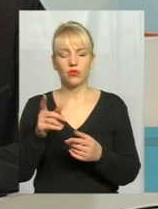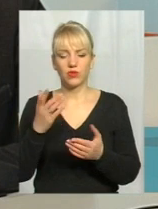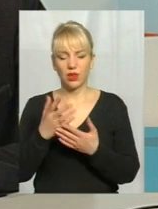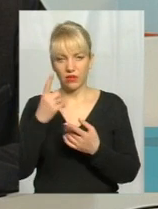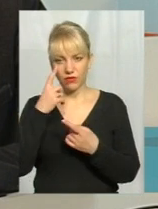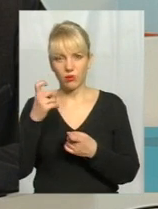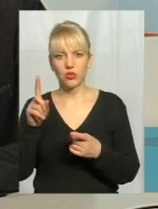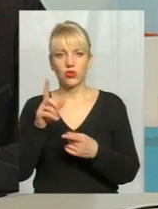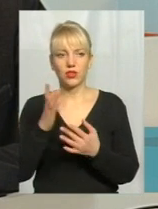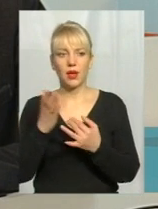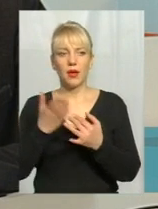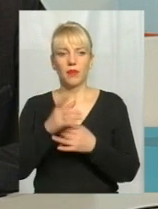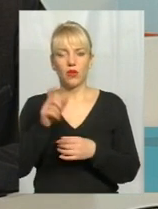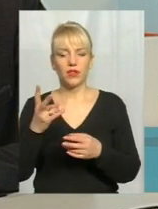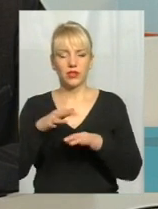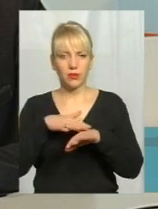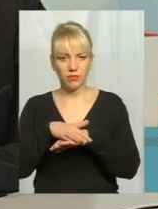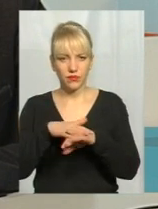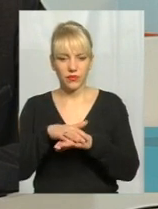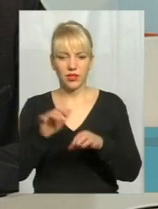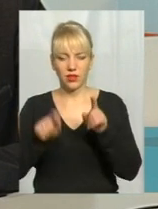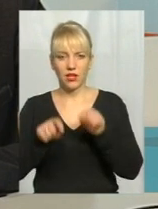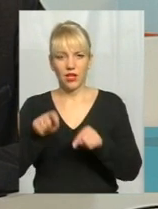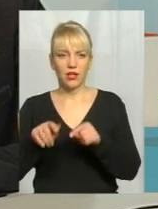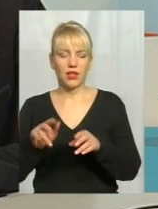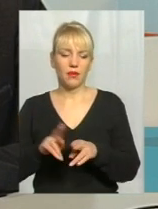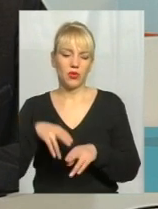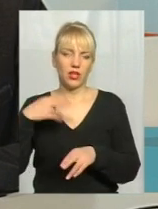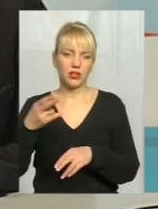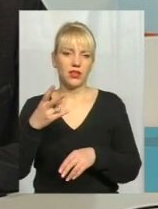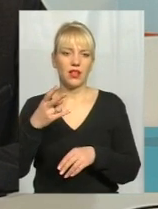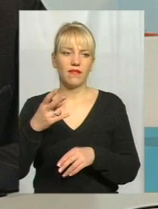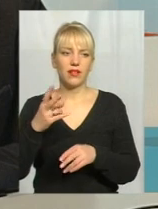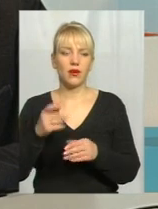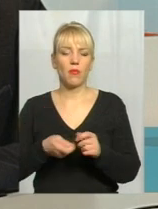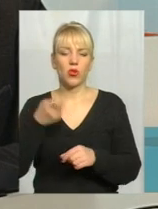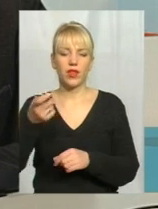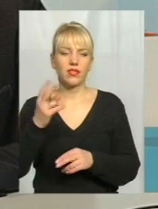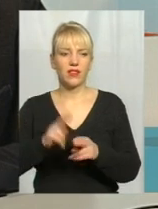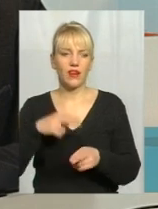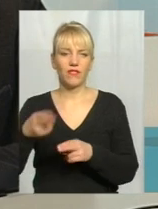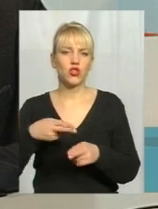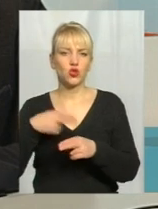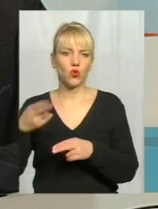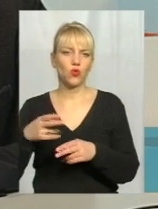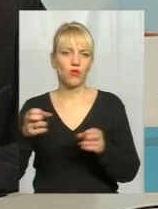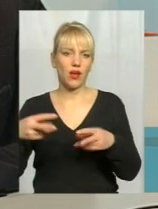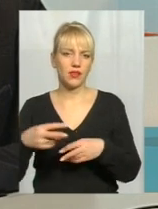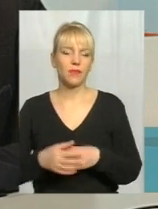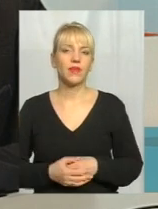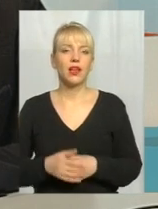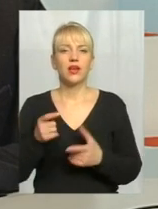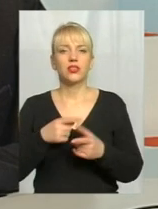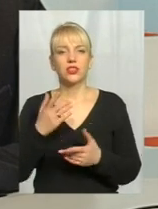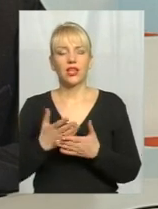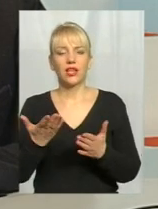має провести нарахування. І подати нам на відшкодування, яке відбувається на початку кожного наступного місяця. Можливо, є